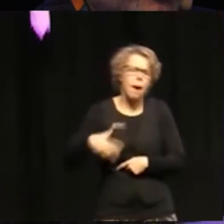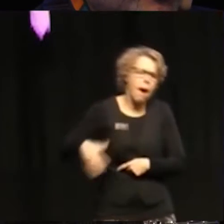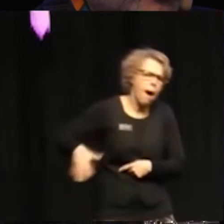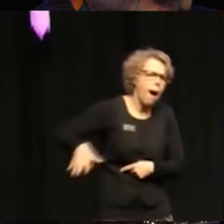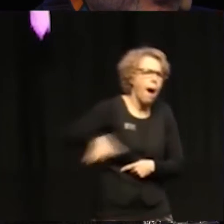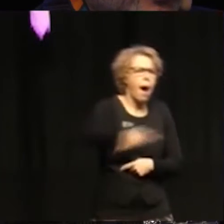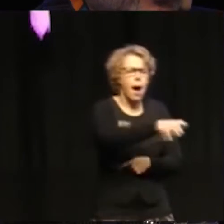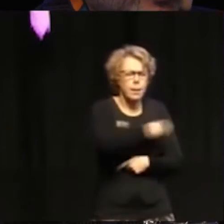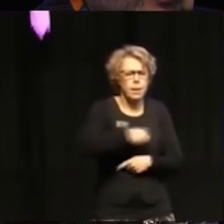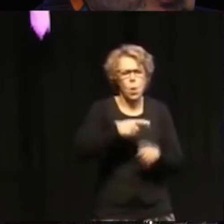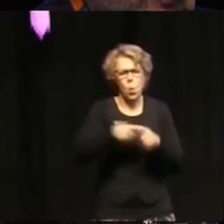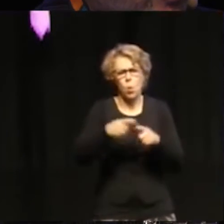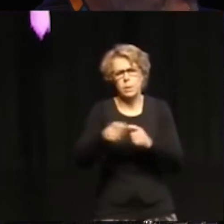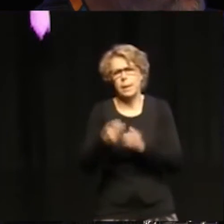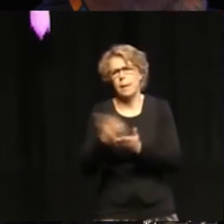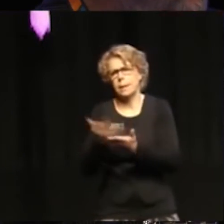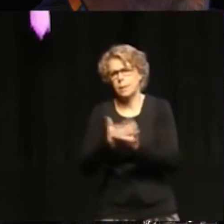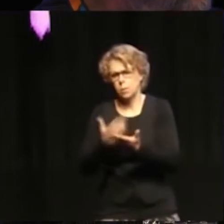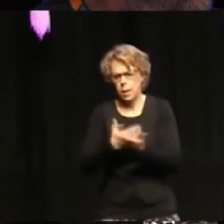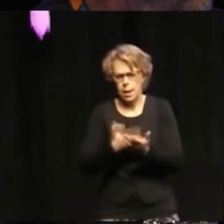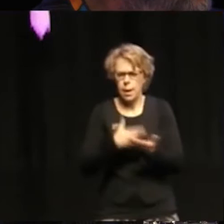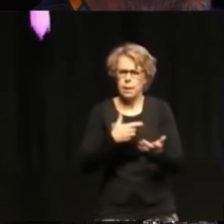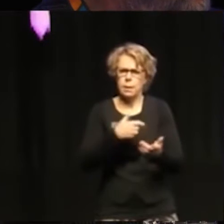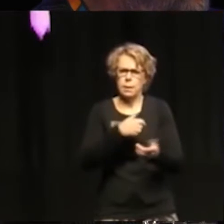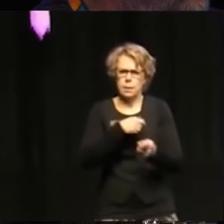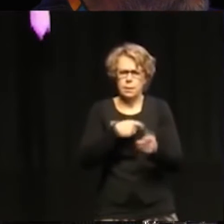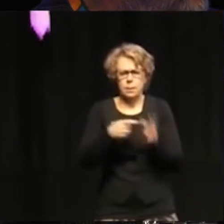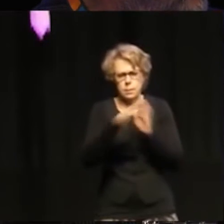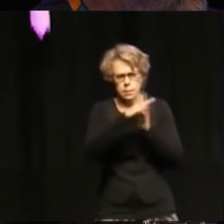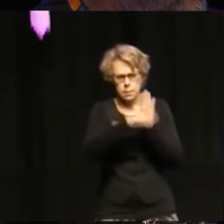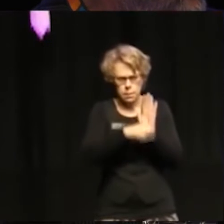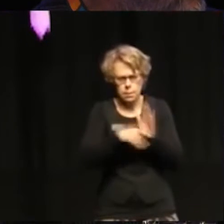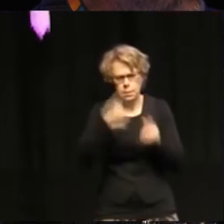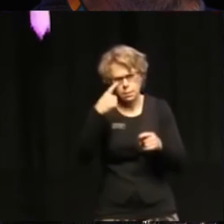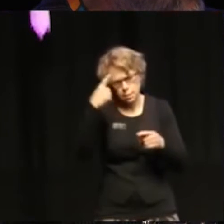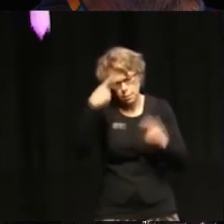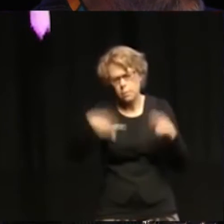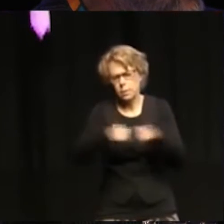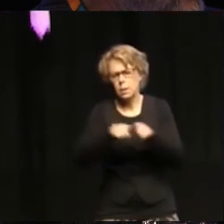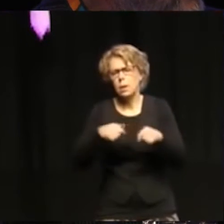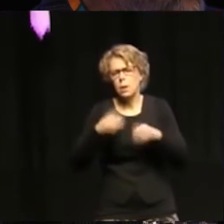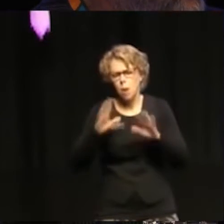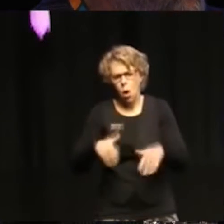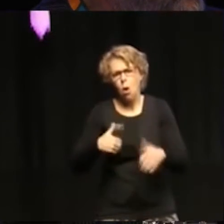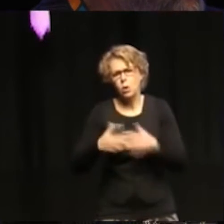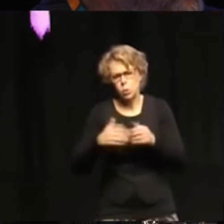agreements that states have committed to over the past many years.